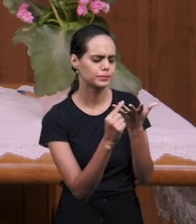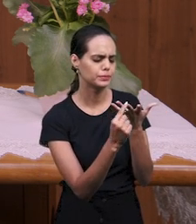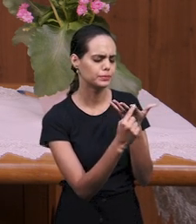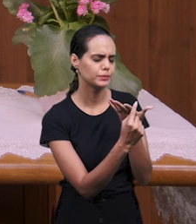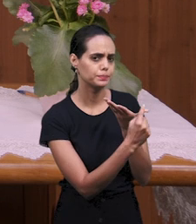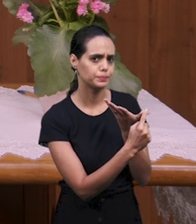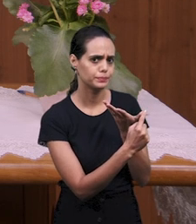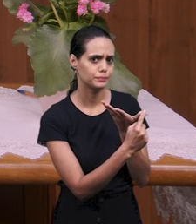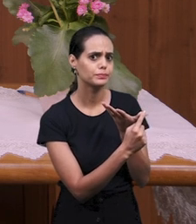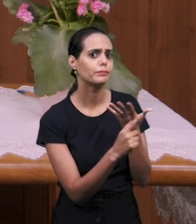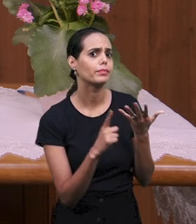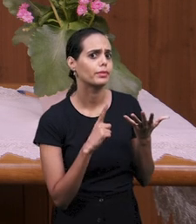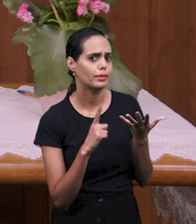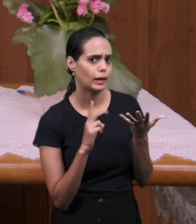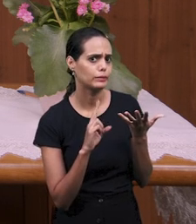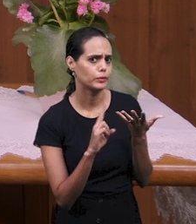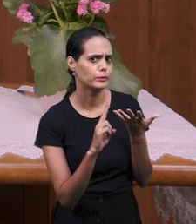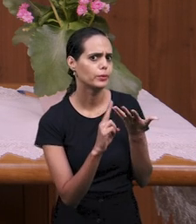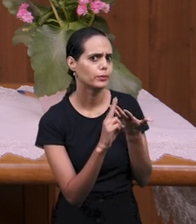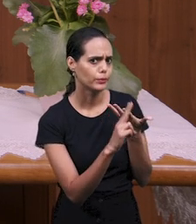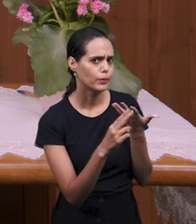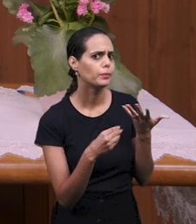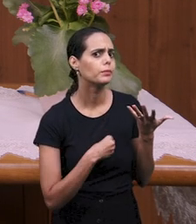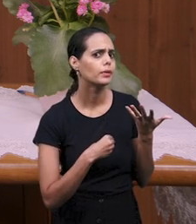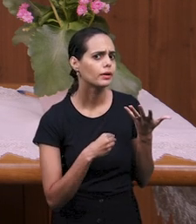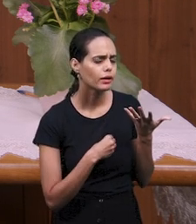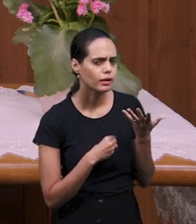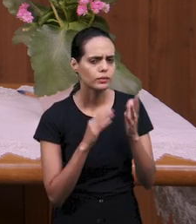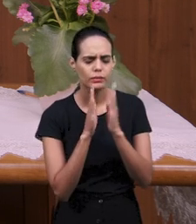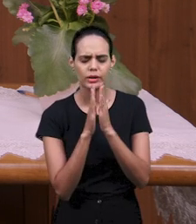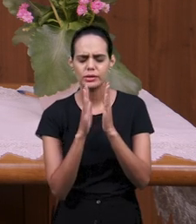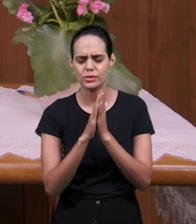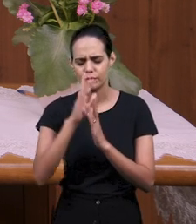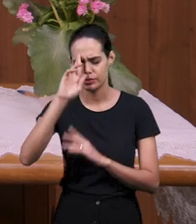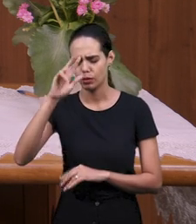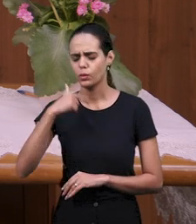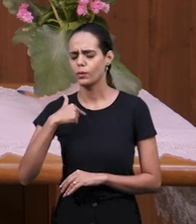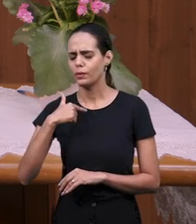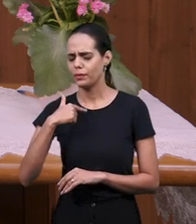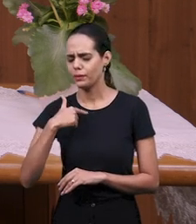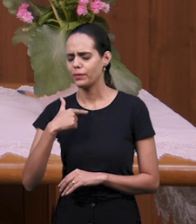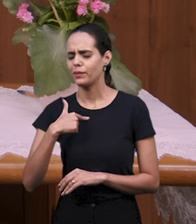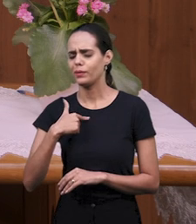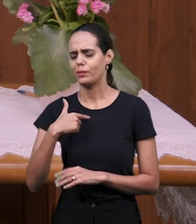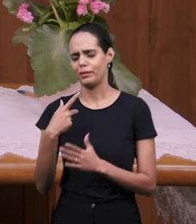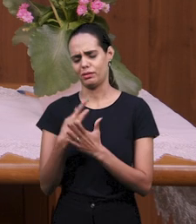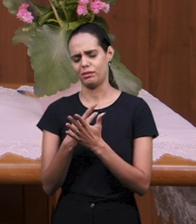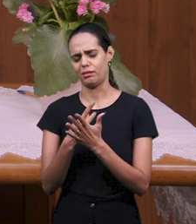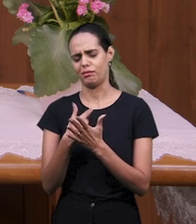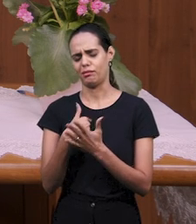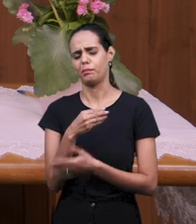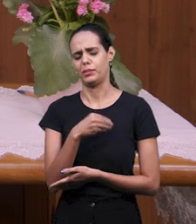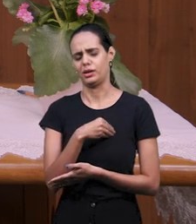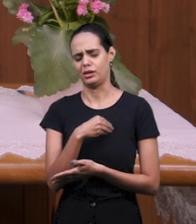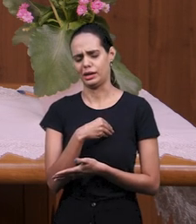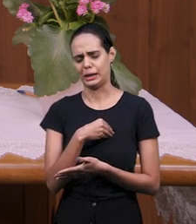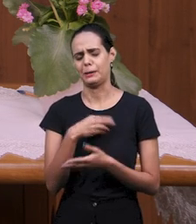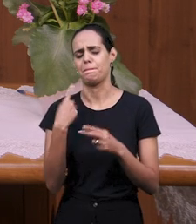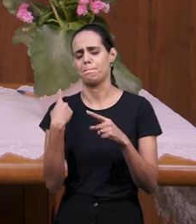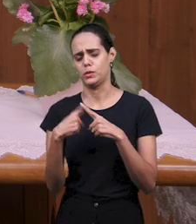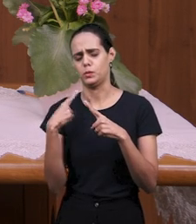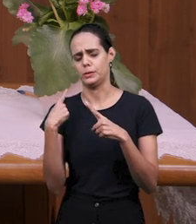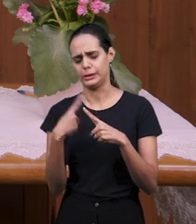исповедоваться пред Господом в молитве, какой грех вы совершили. И в этом близком общении с Богом во имя Иисуса вы